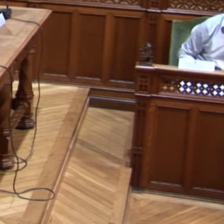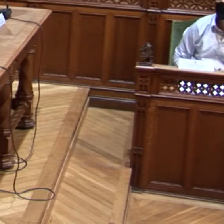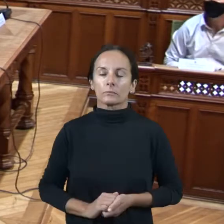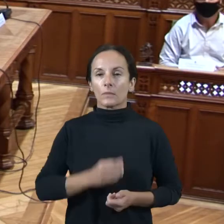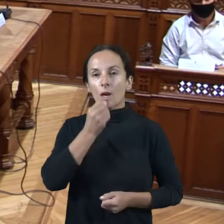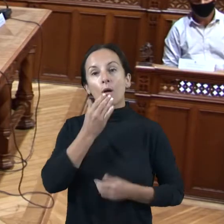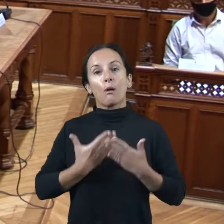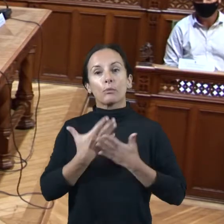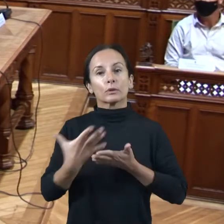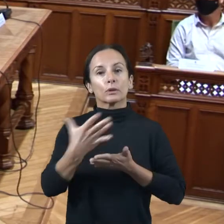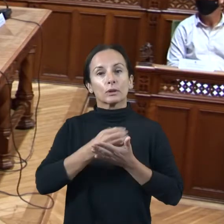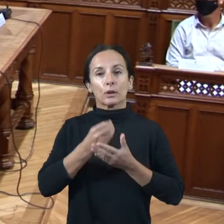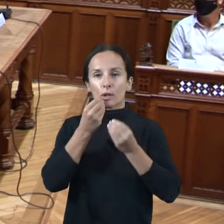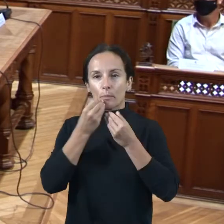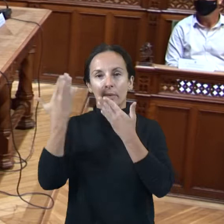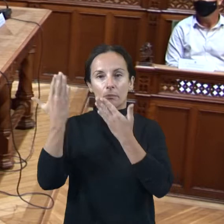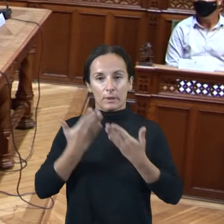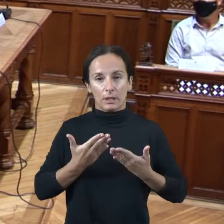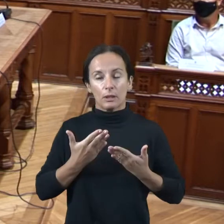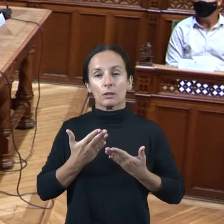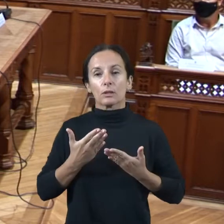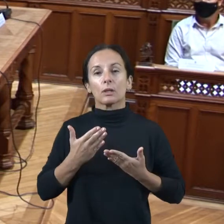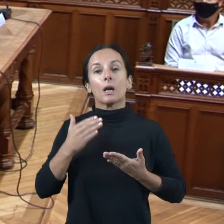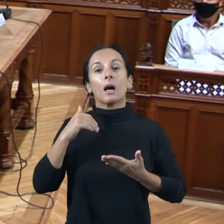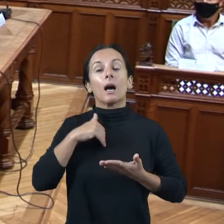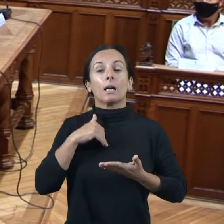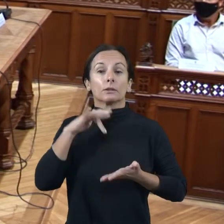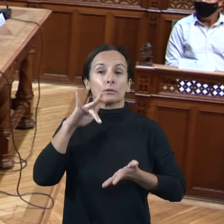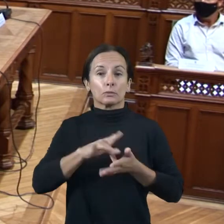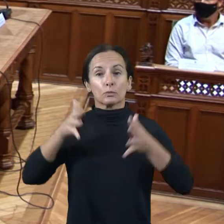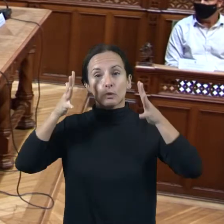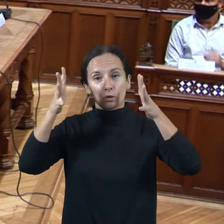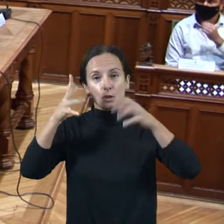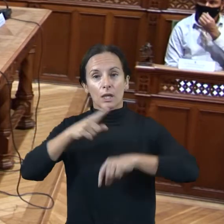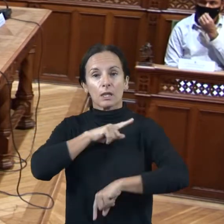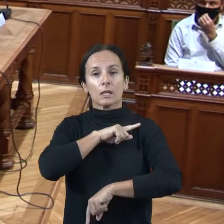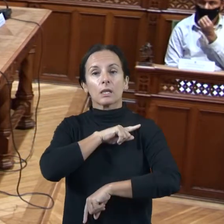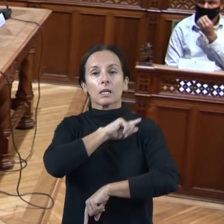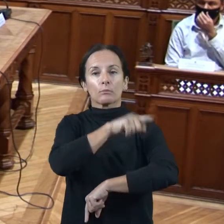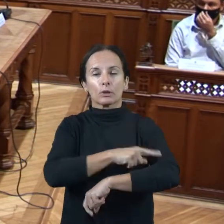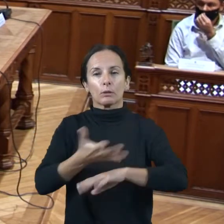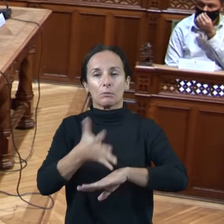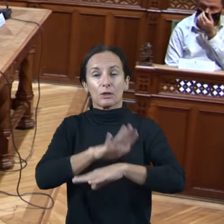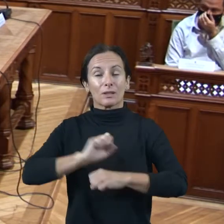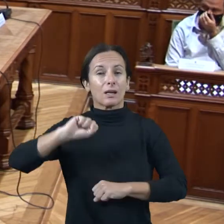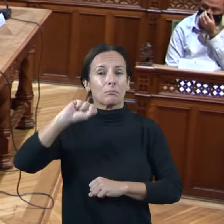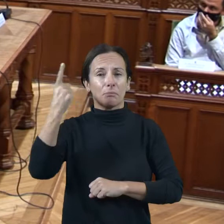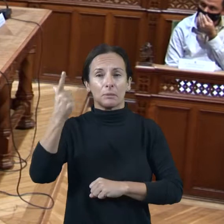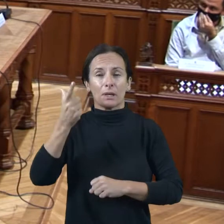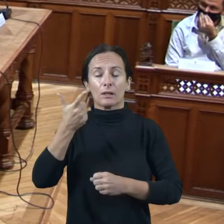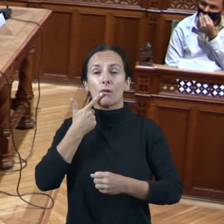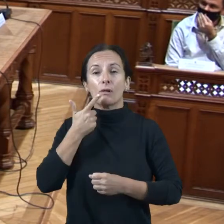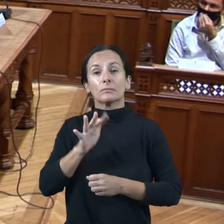Buen día a tothom. Benvinguts a la reunión directiva del Consell Esportiu de Mallorca. En primer lloc, us donaré la